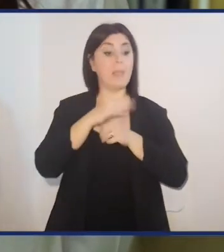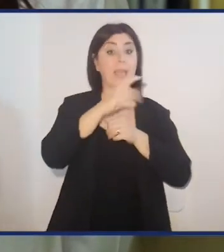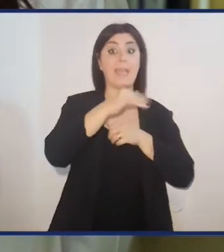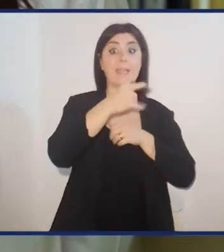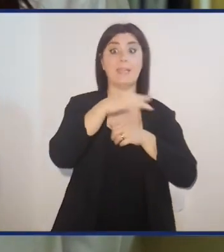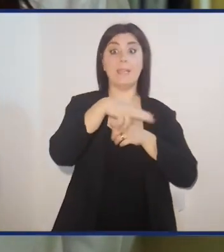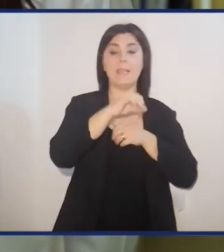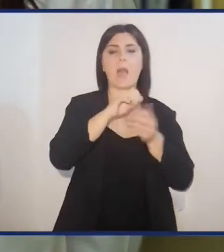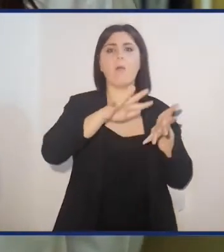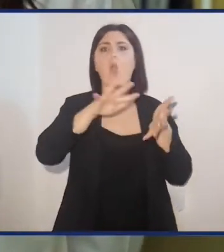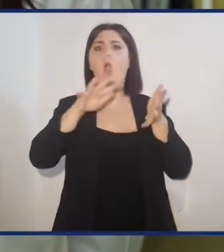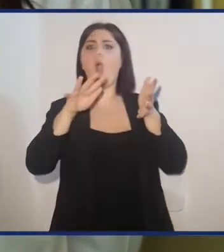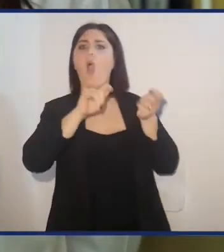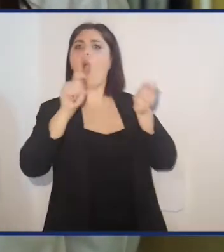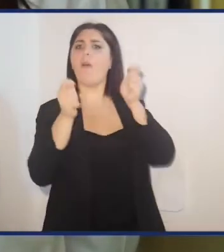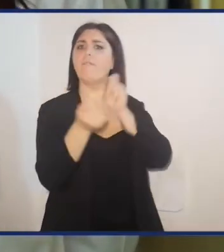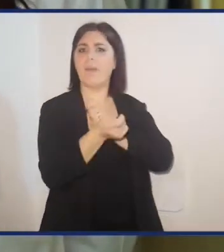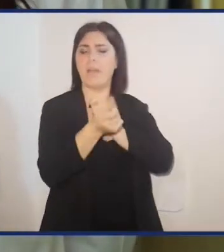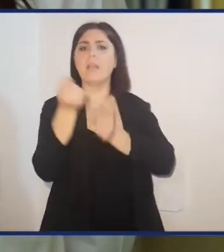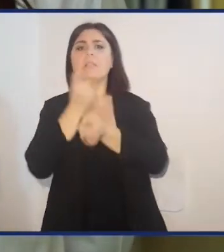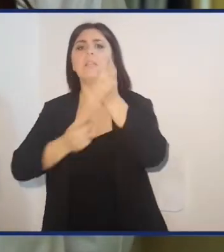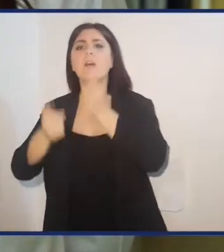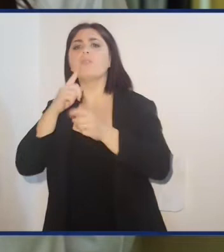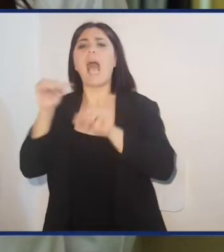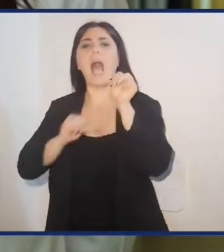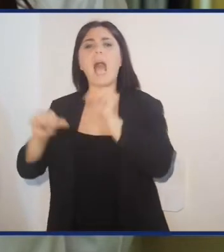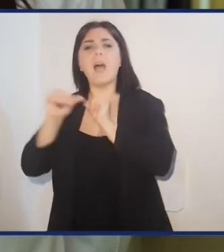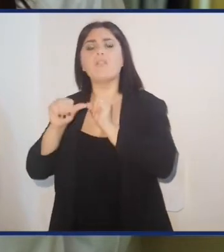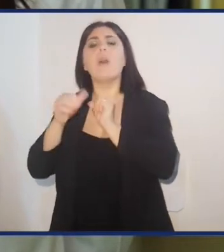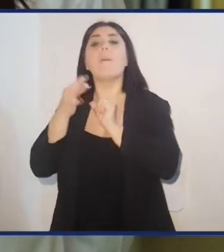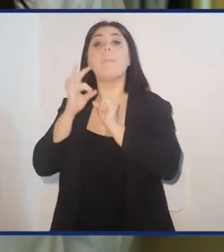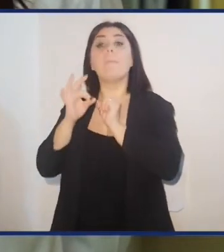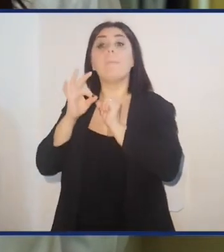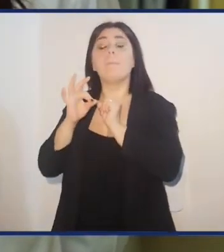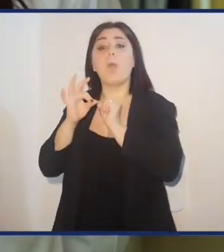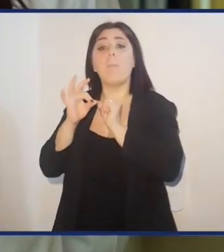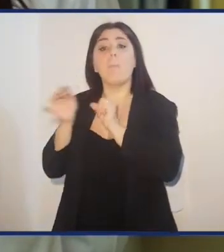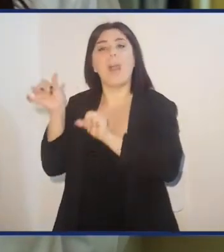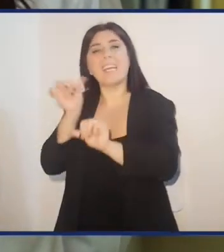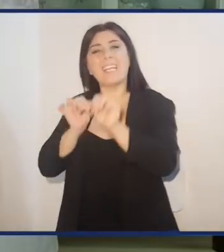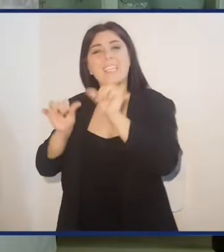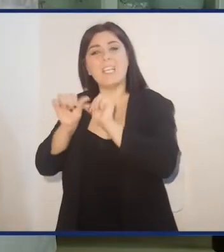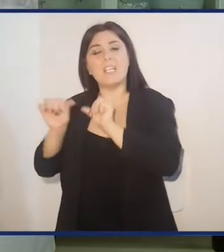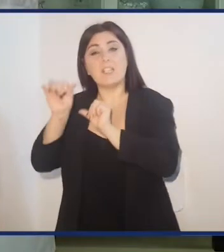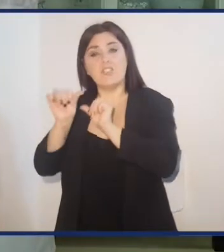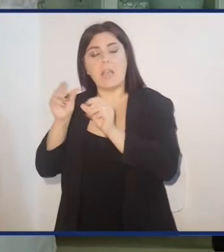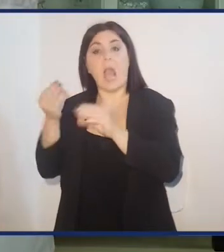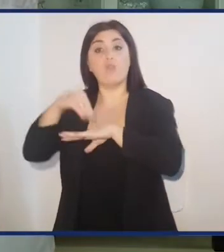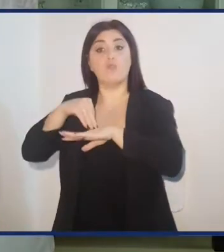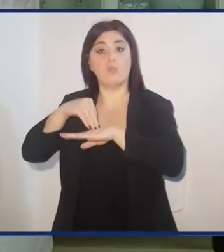viene convertita nel suo derivato deacetilato attraverso una reazione di